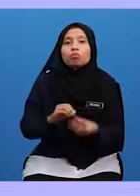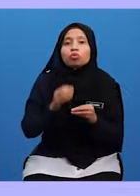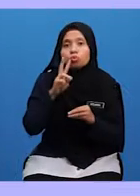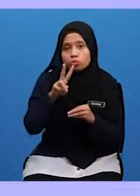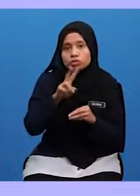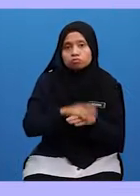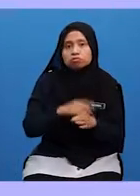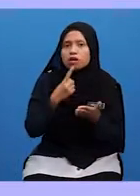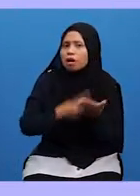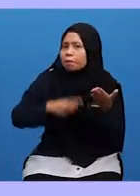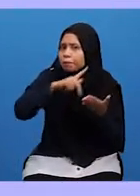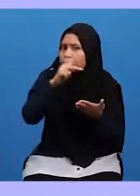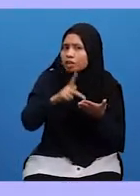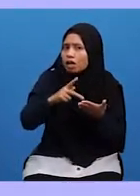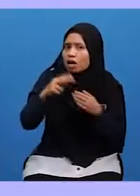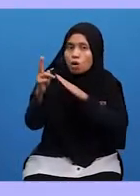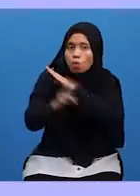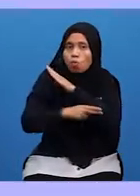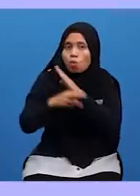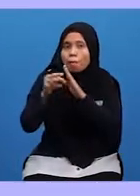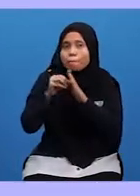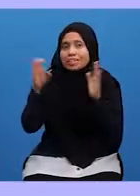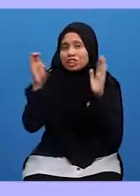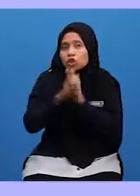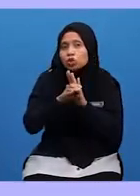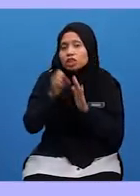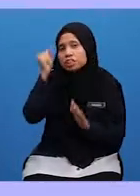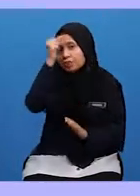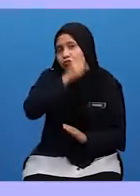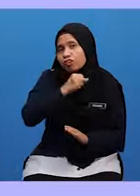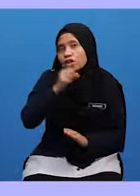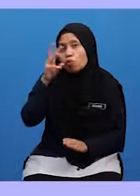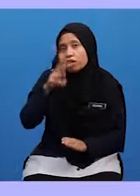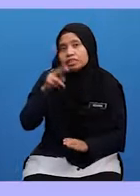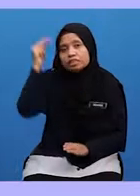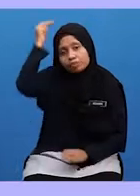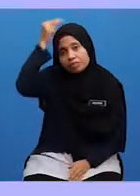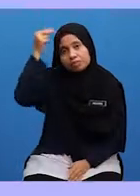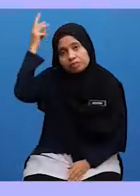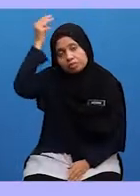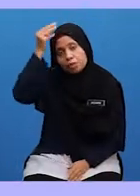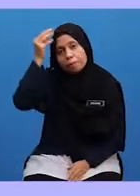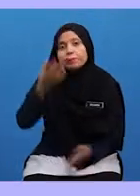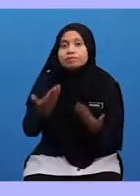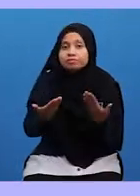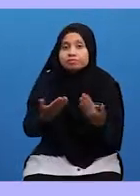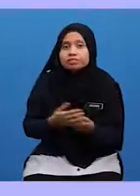Apakah Hukum Mencontohi Sifat Wajib Nabi Muhammad